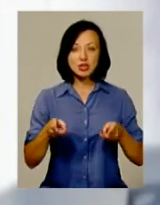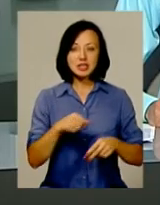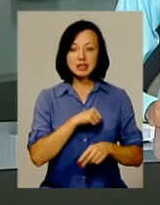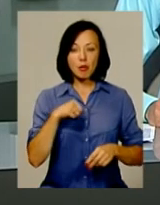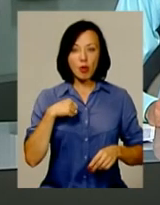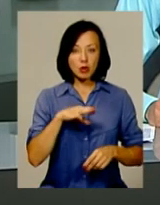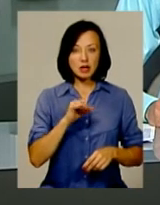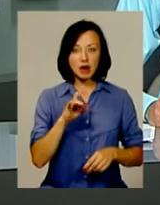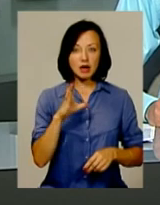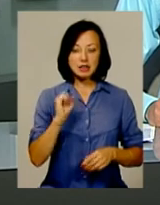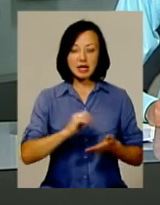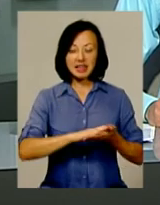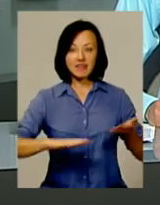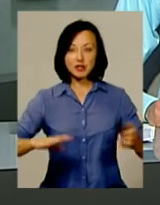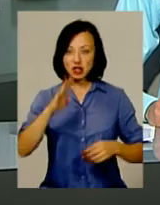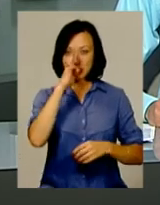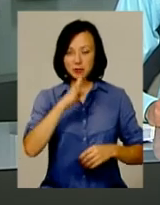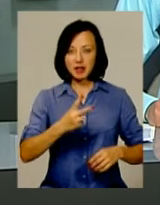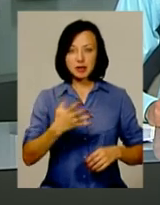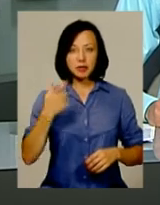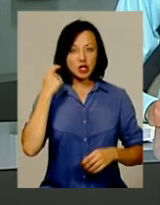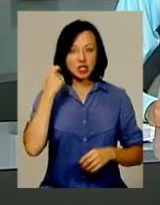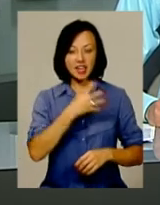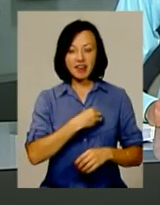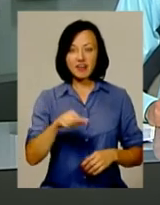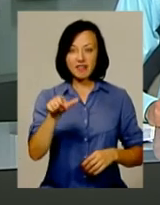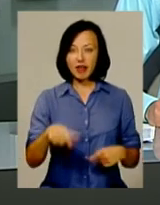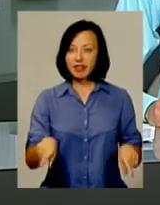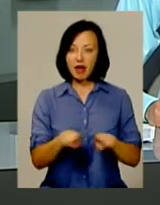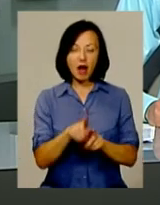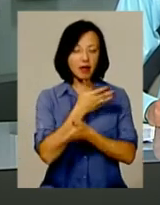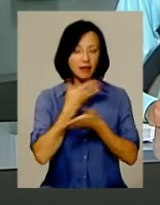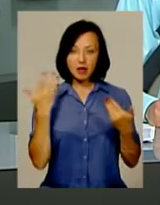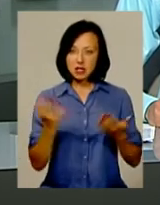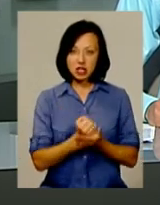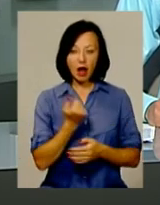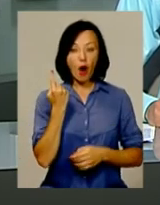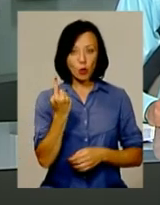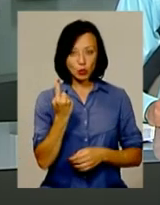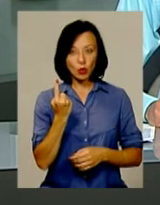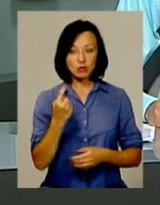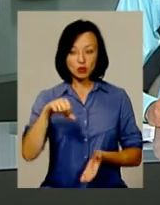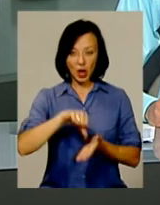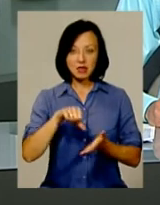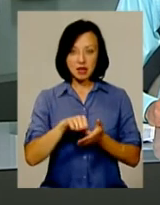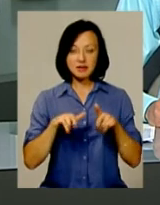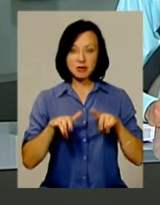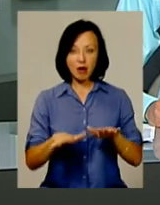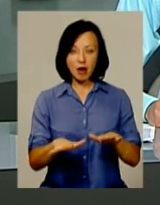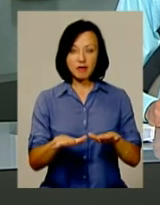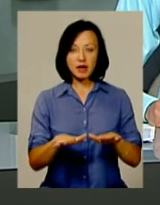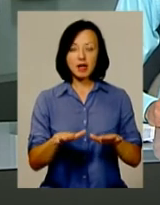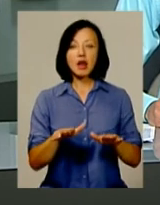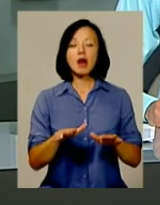Познякова тривали 4 місяці, 25-річного львів'янина так і не знайшли. А от одного із фігурантів так званої справи